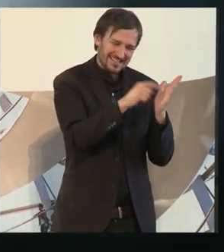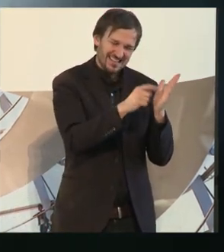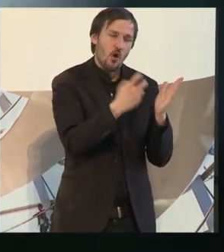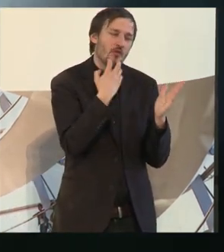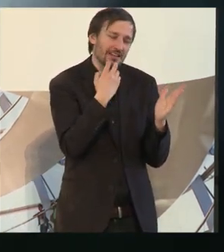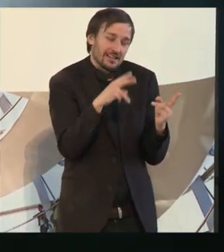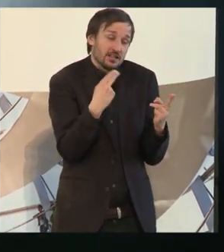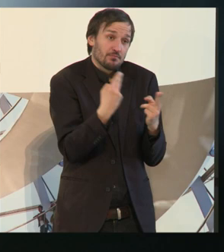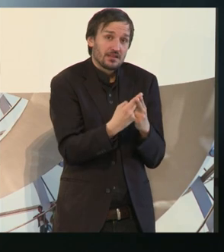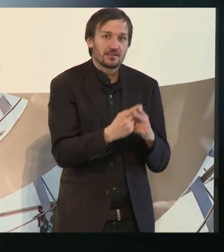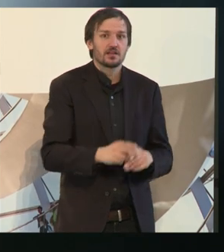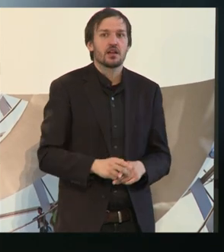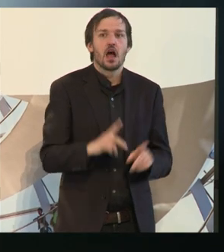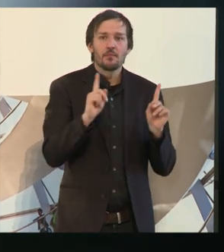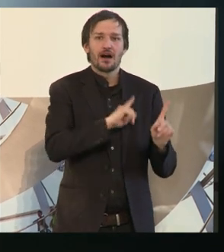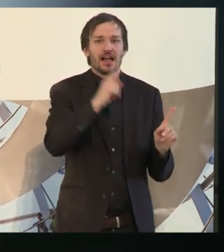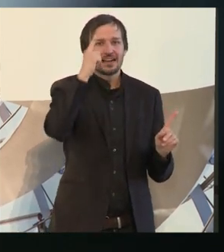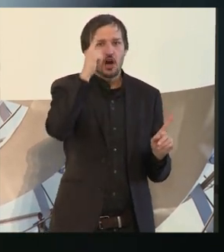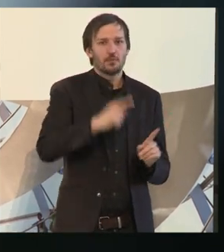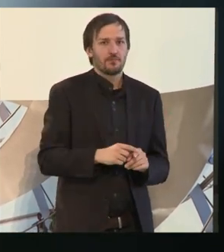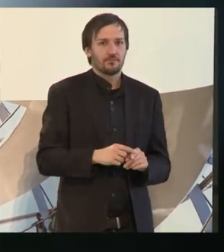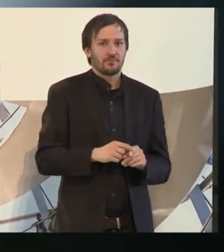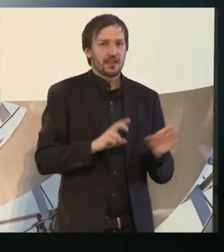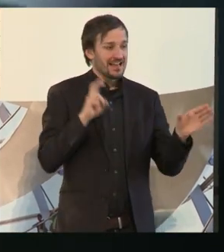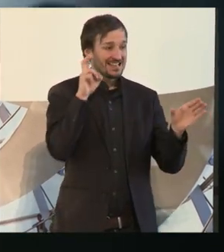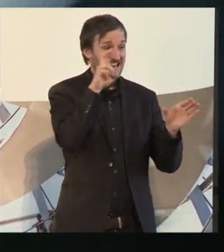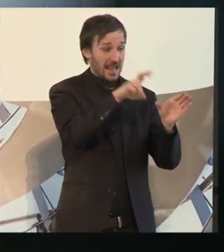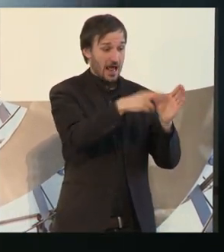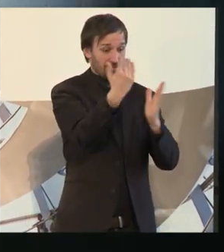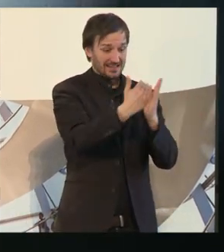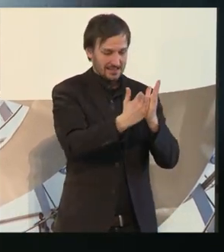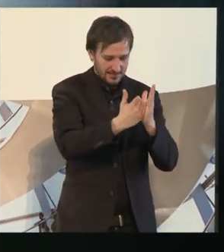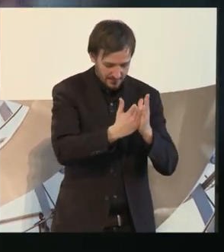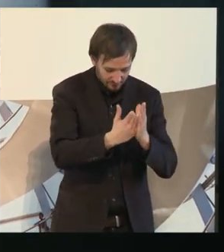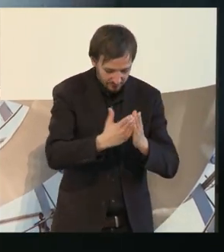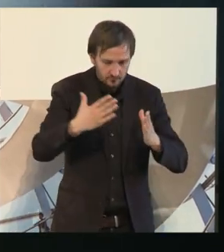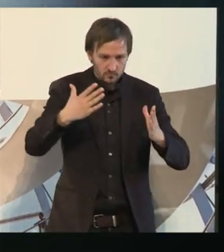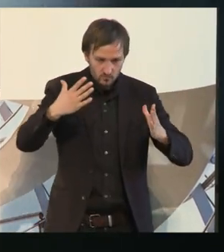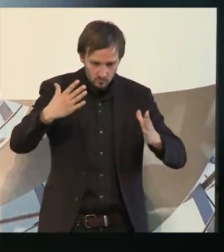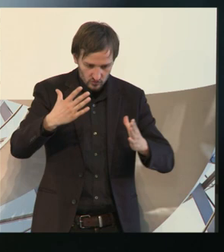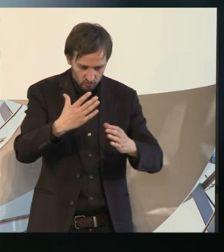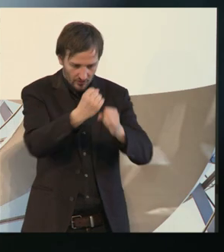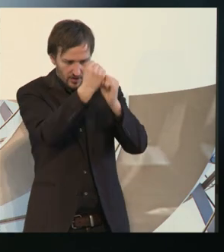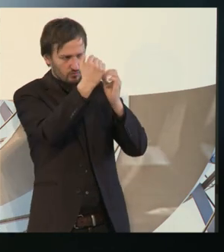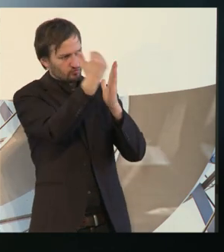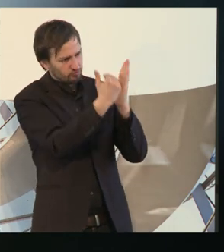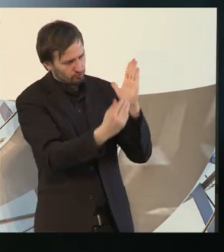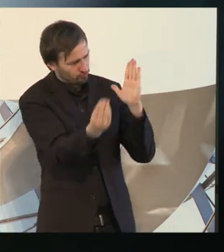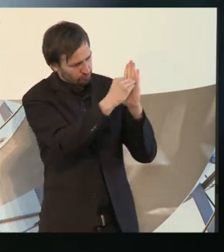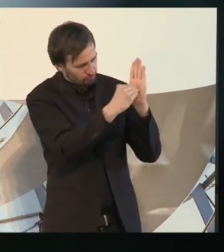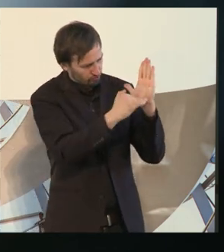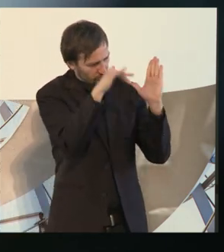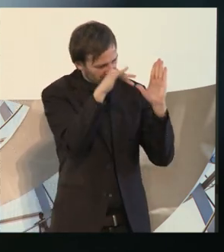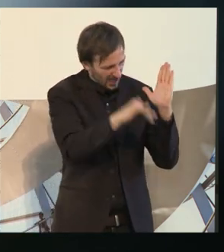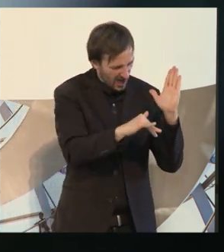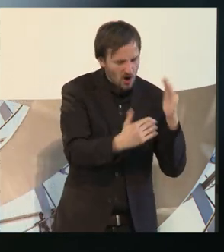Aber ich glaube, wenn wir das Teilhabegesetz erschaffen und da neue Wege gehen,